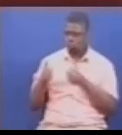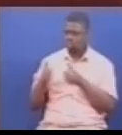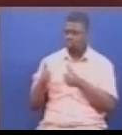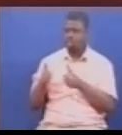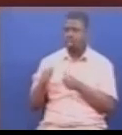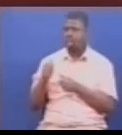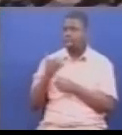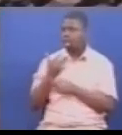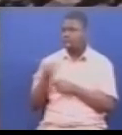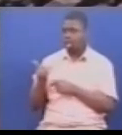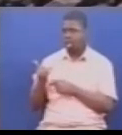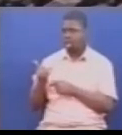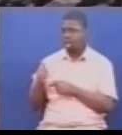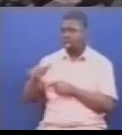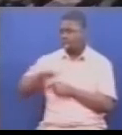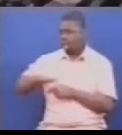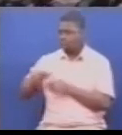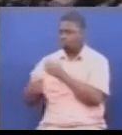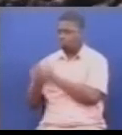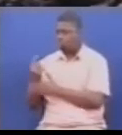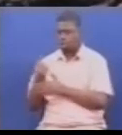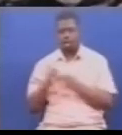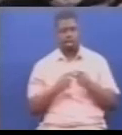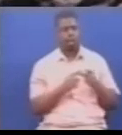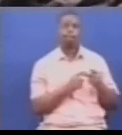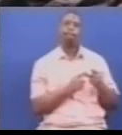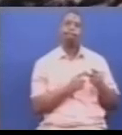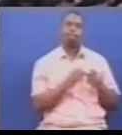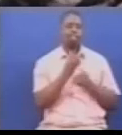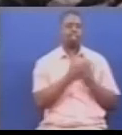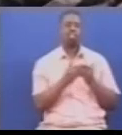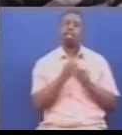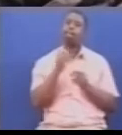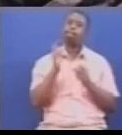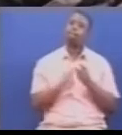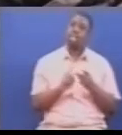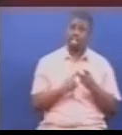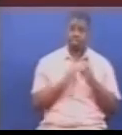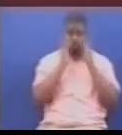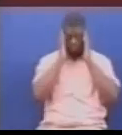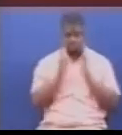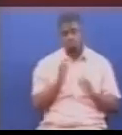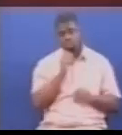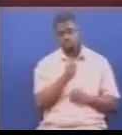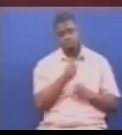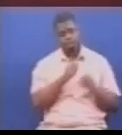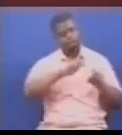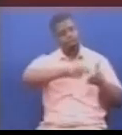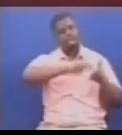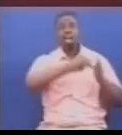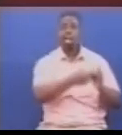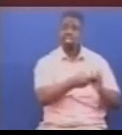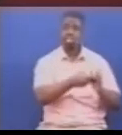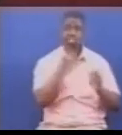sampuli, na eneo zilipotoka. Sehembe, mwishmiwa speaker, mikakati ya